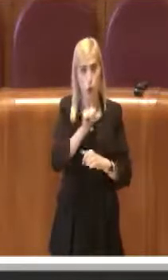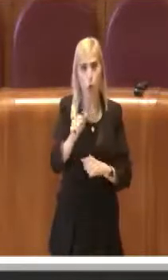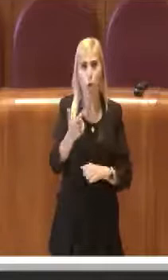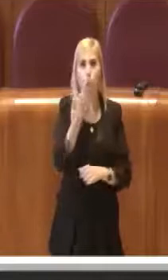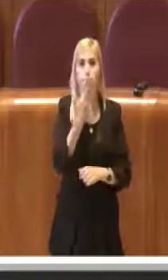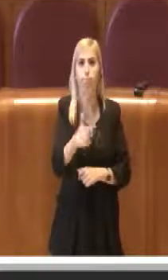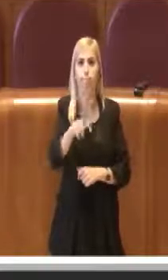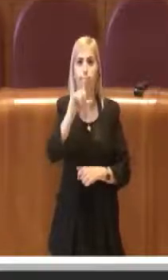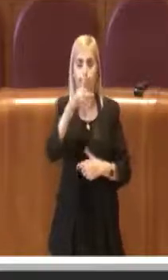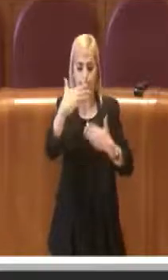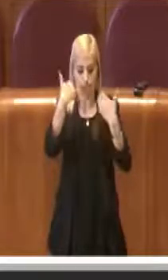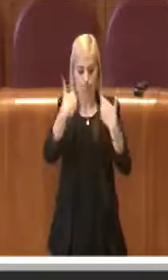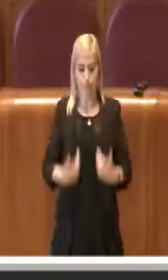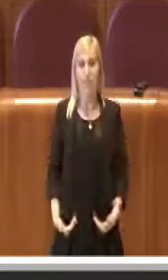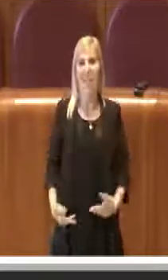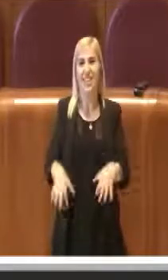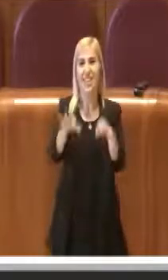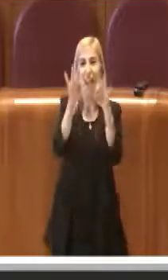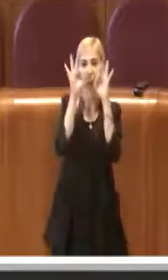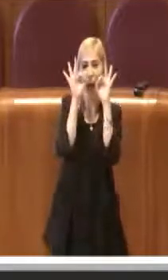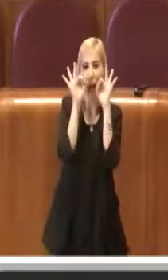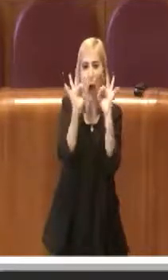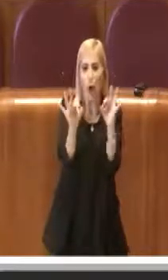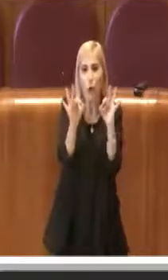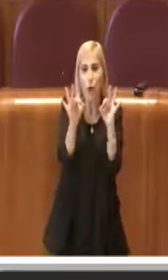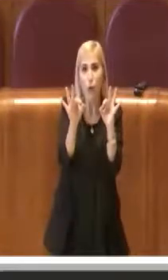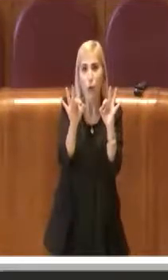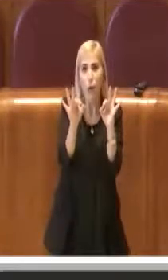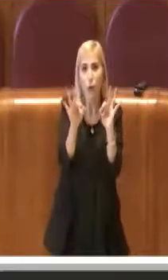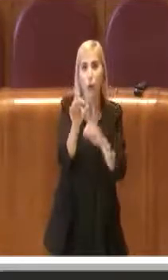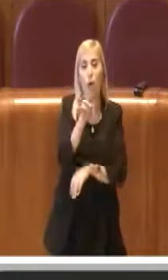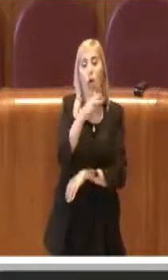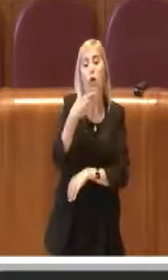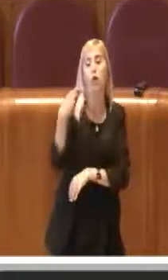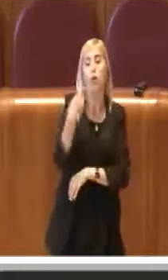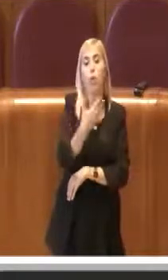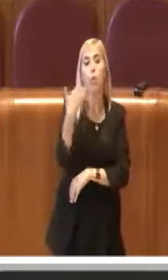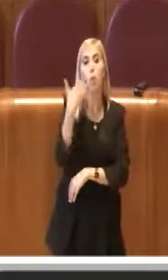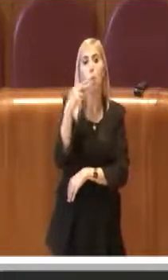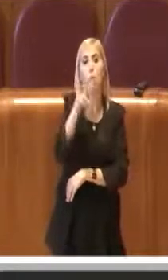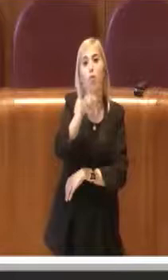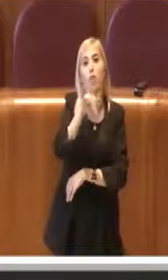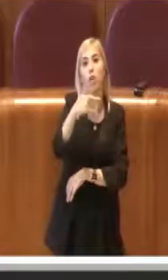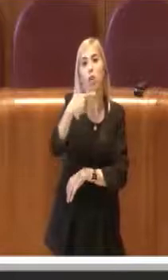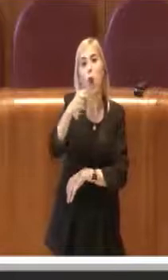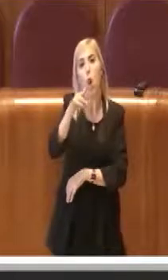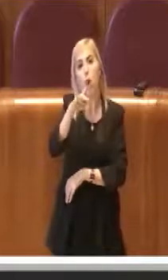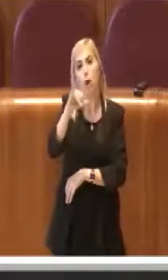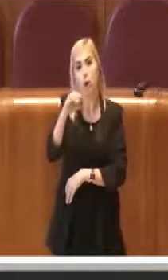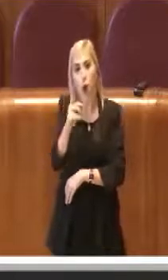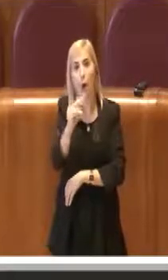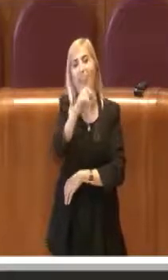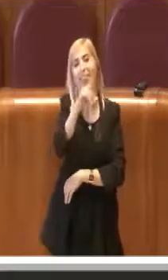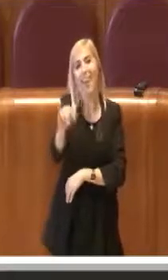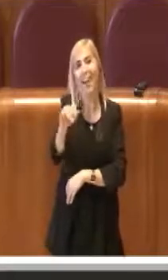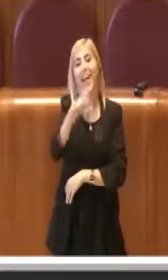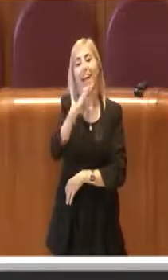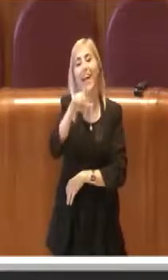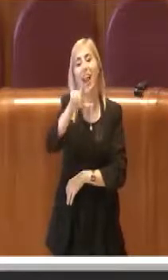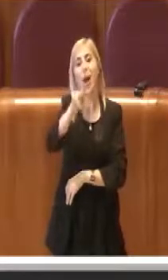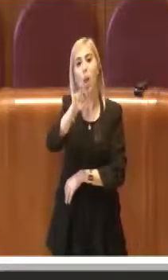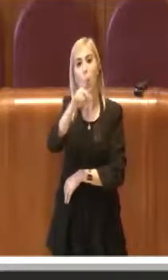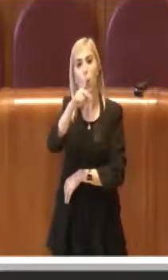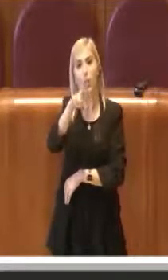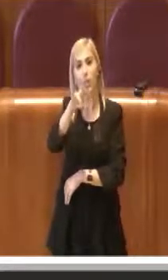nutrimento e null'altro, quindi Vittorio Di Claudio che a nome di tutti i gestori di palestre e di piscine